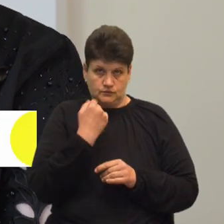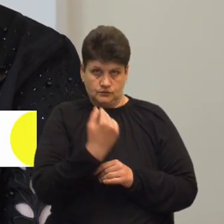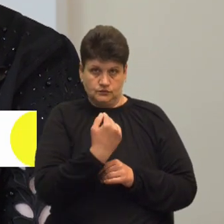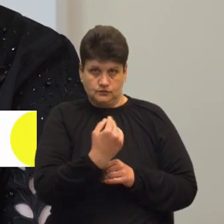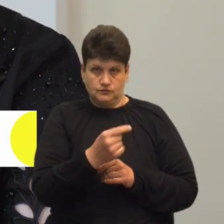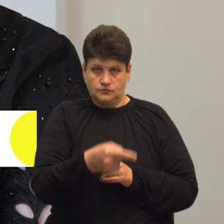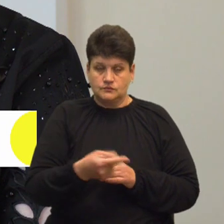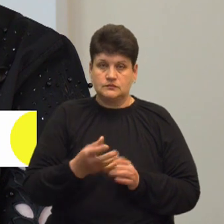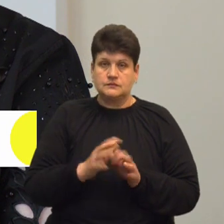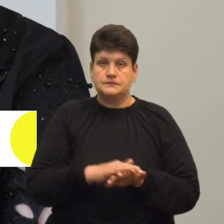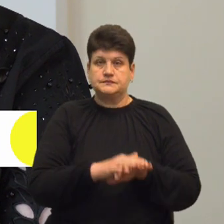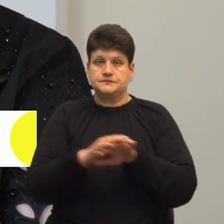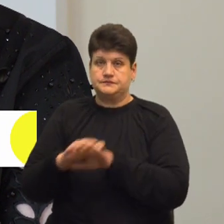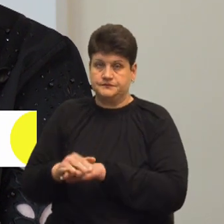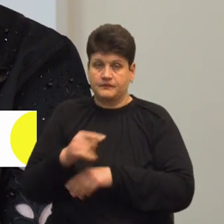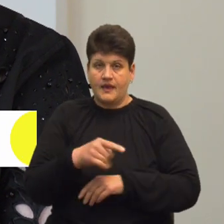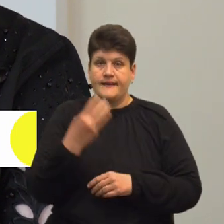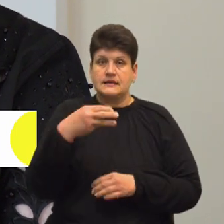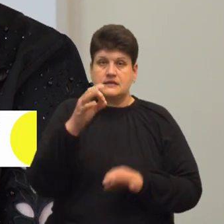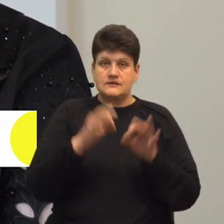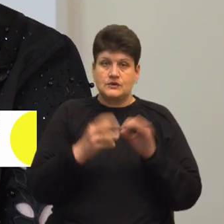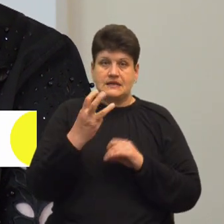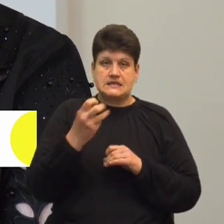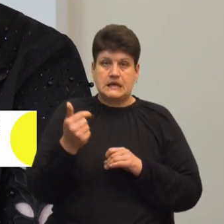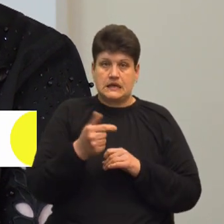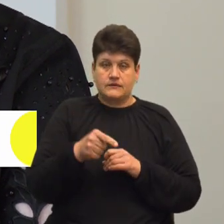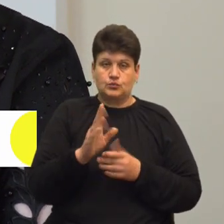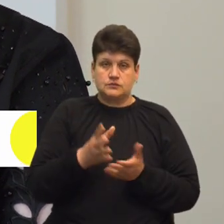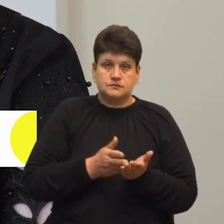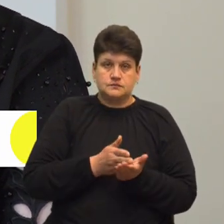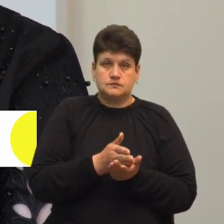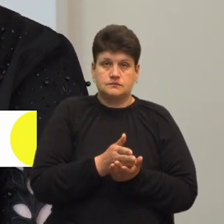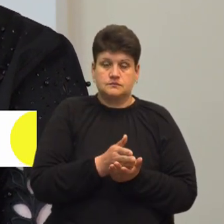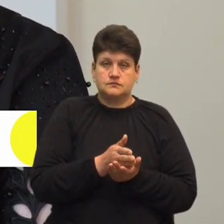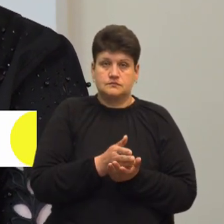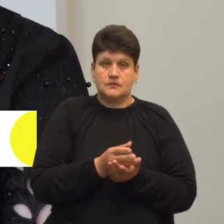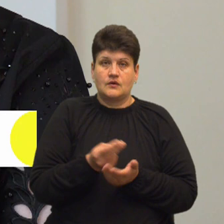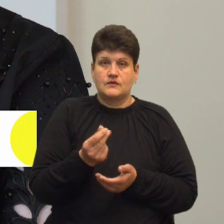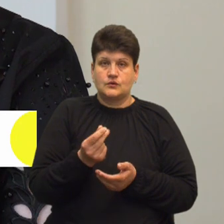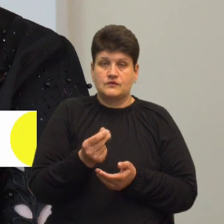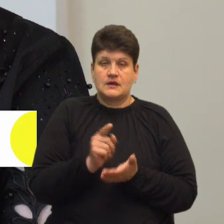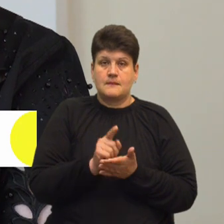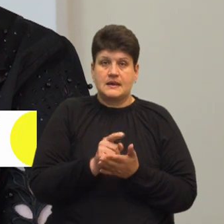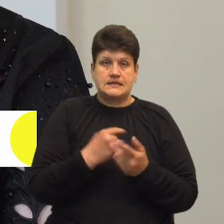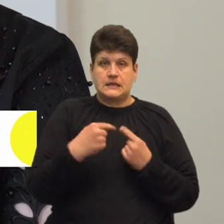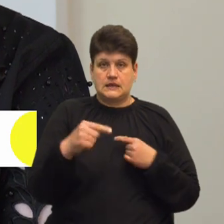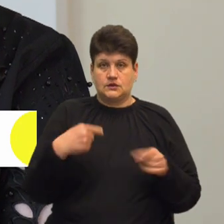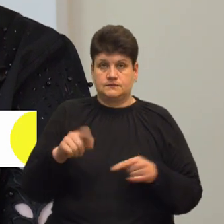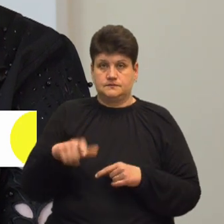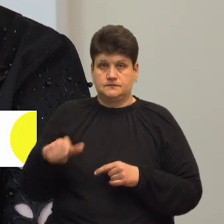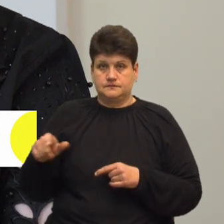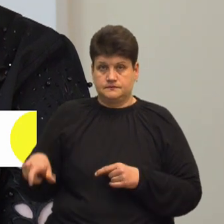особовий рахунок, а 30% 300 гривень буде спрямовано на фінансування пенсій іншим пенсіонерам.